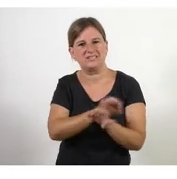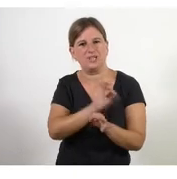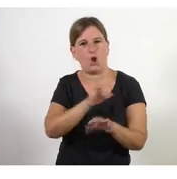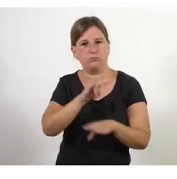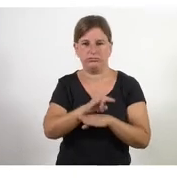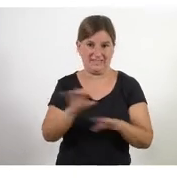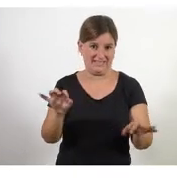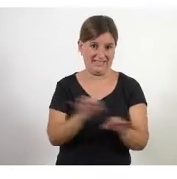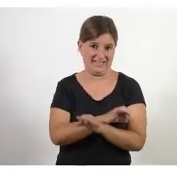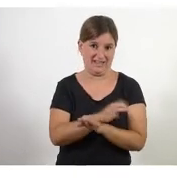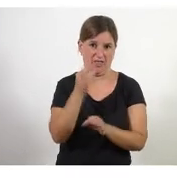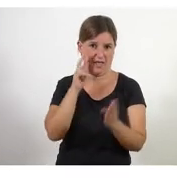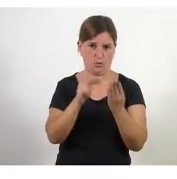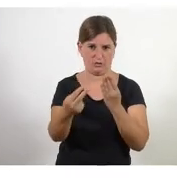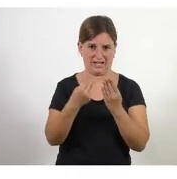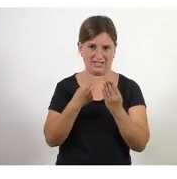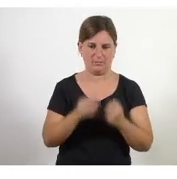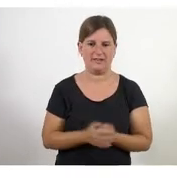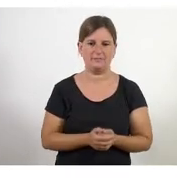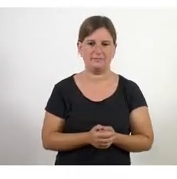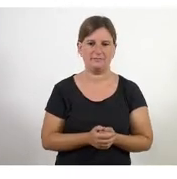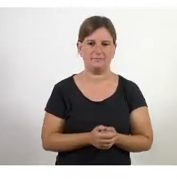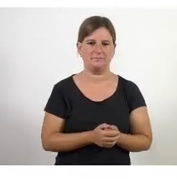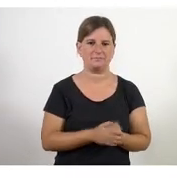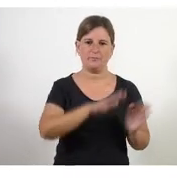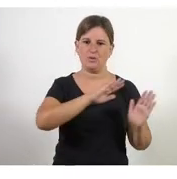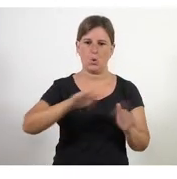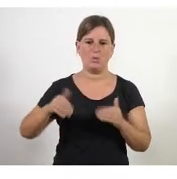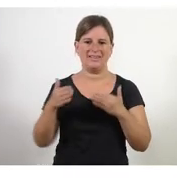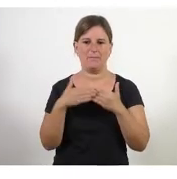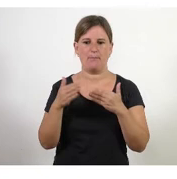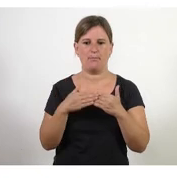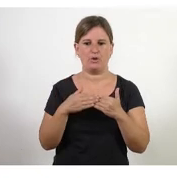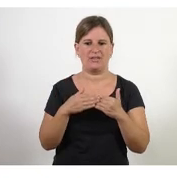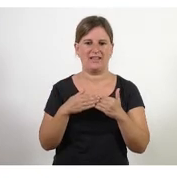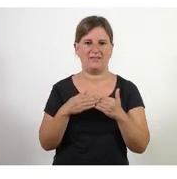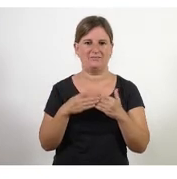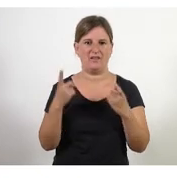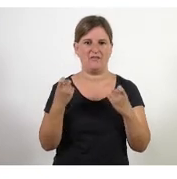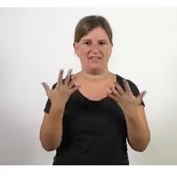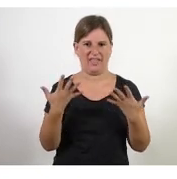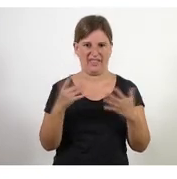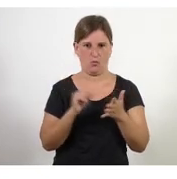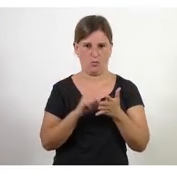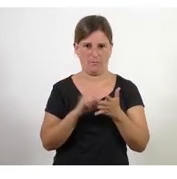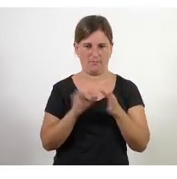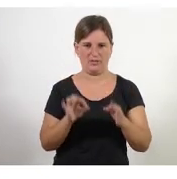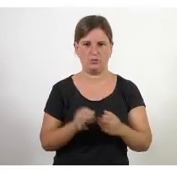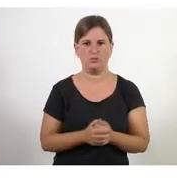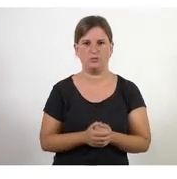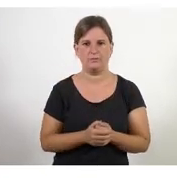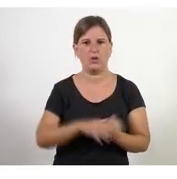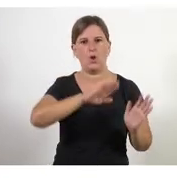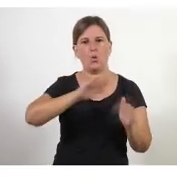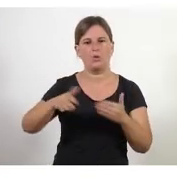tanco el tema i entro ja a l'última ens queden 10 minutets que és l'última porta i que parla molt